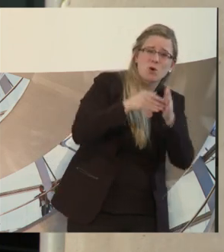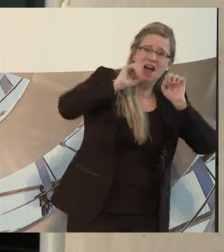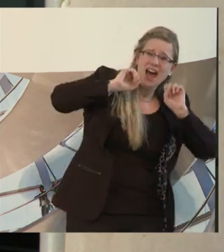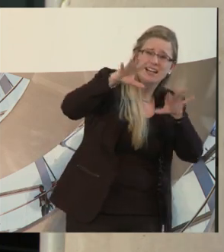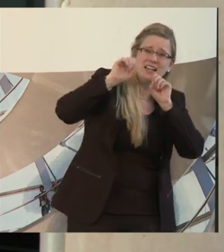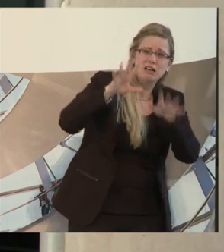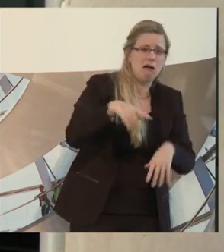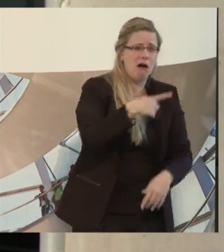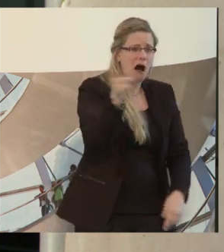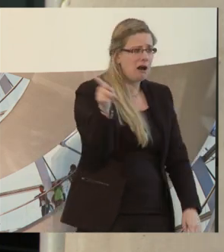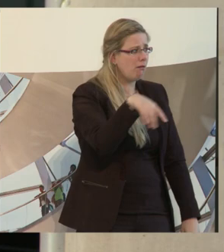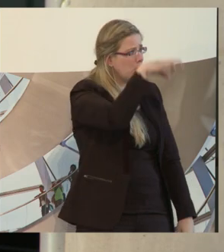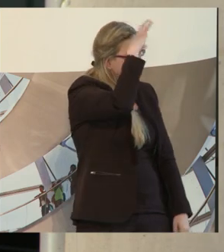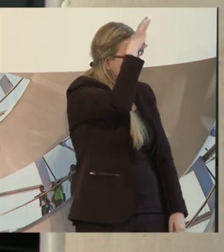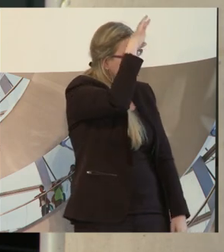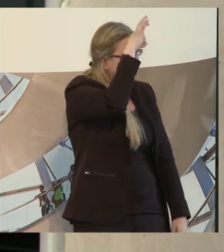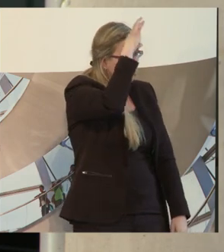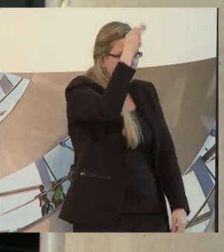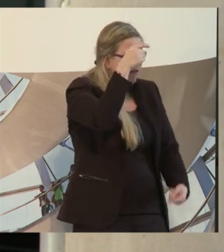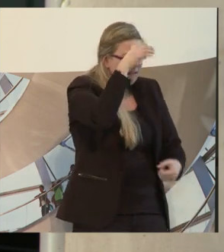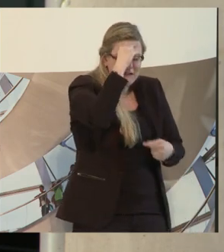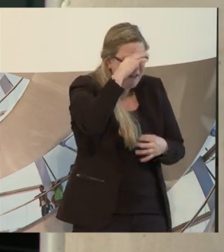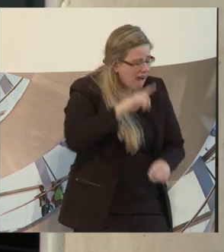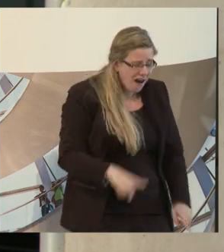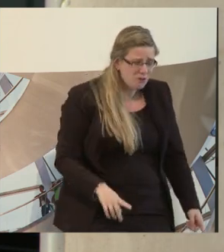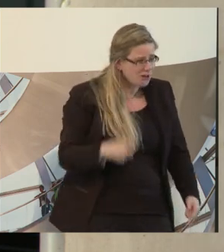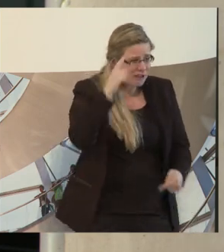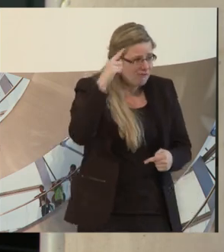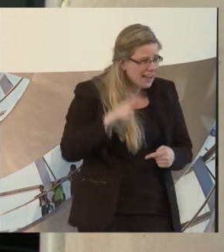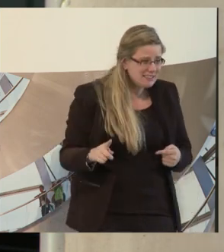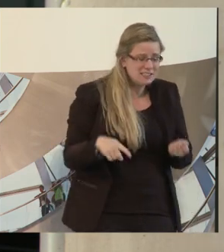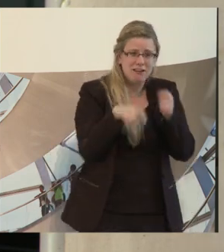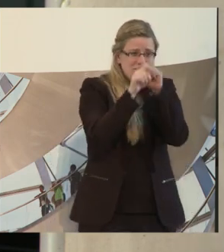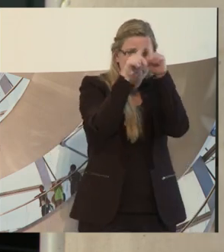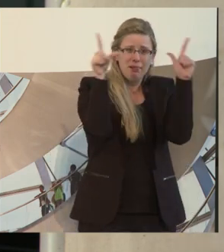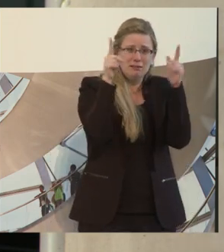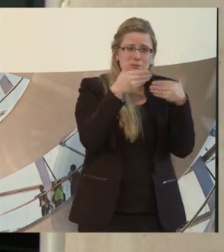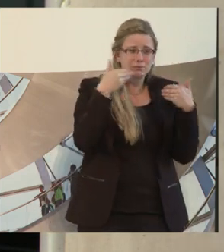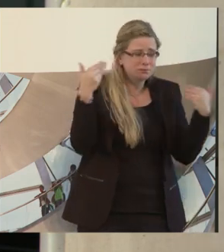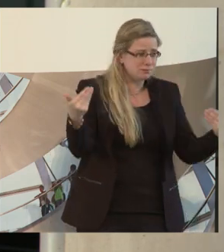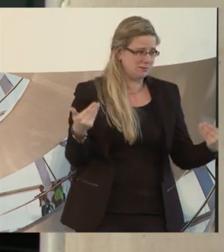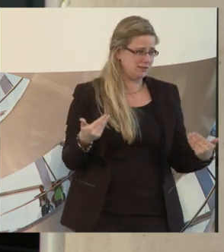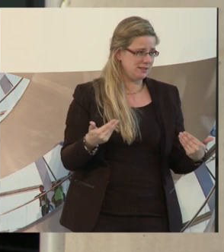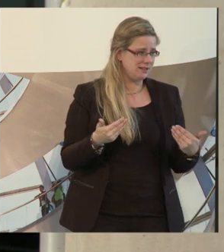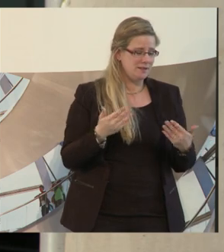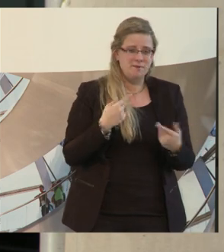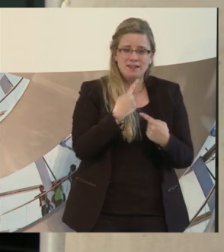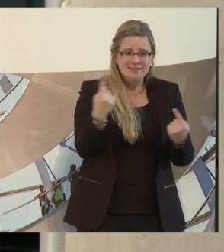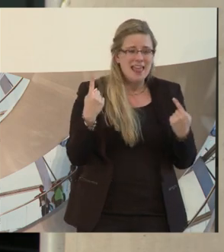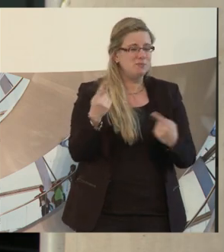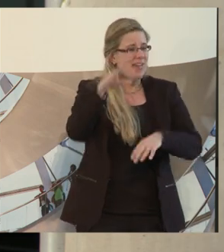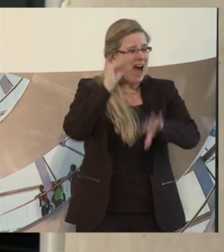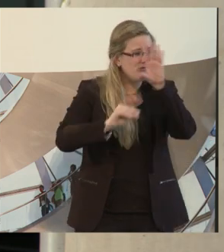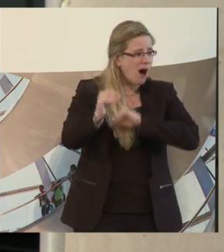und die habe ich, ich habe die Feststellung gemacht, das ist im Vorstand leichter, weil da hat jeder die Behinderung eigentlich, die Erfahrung mit